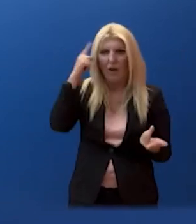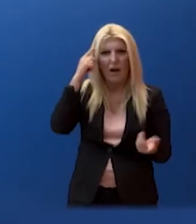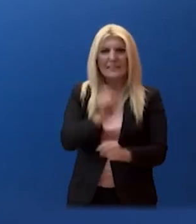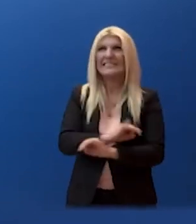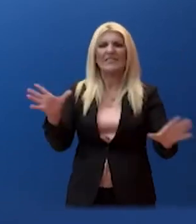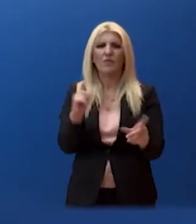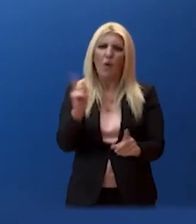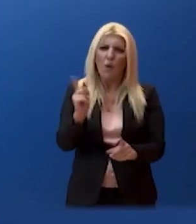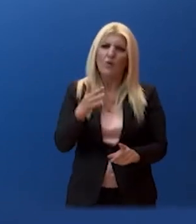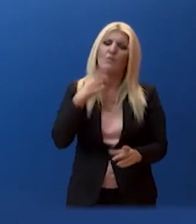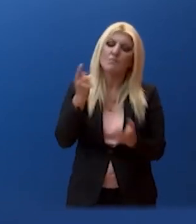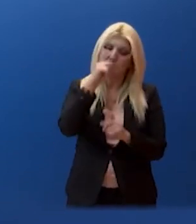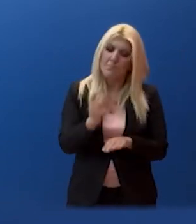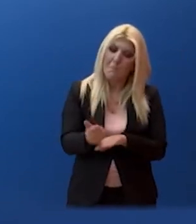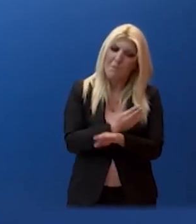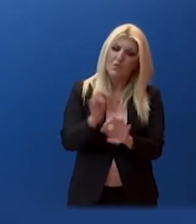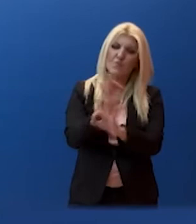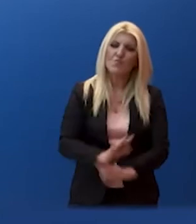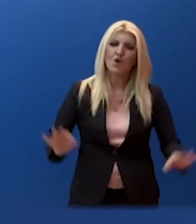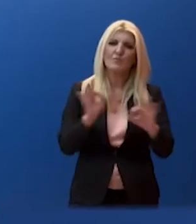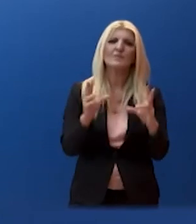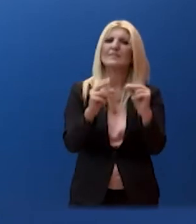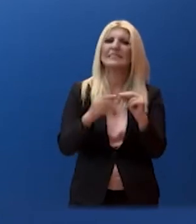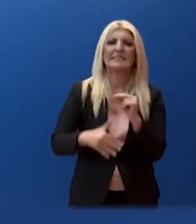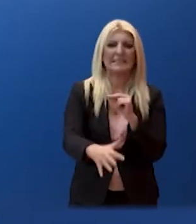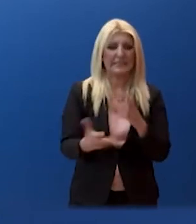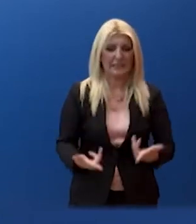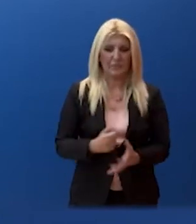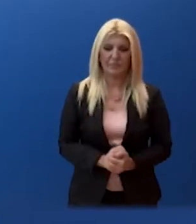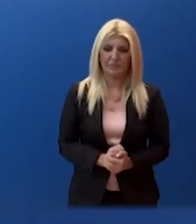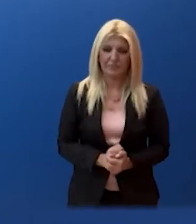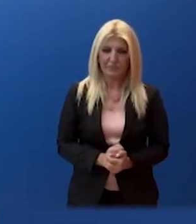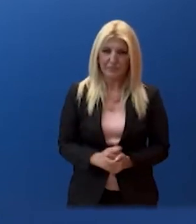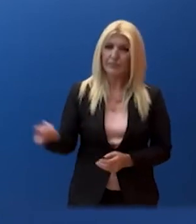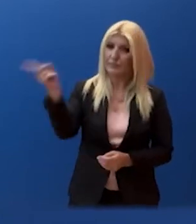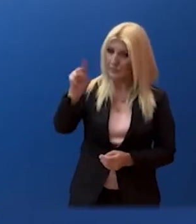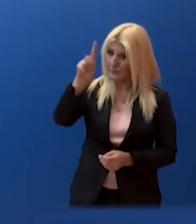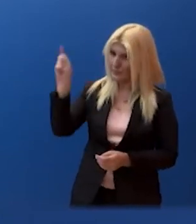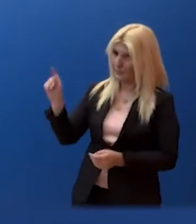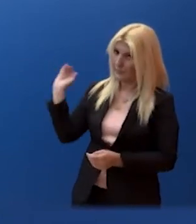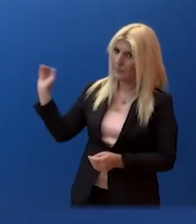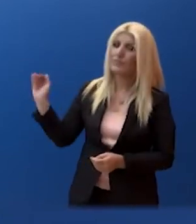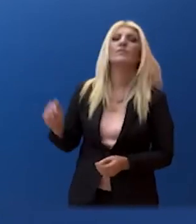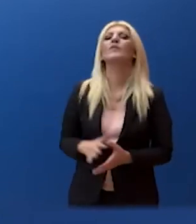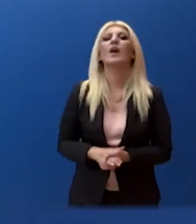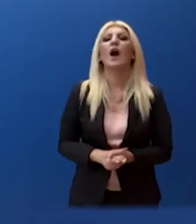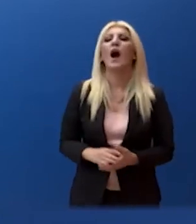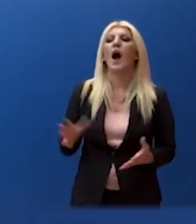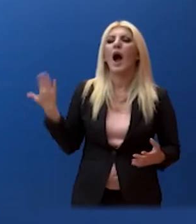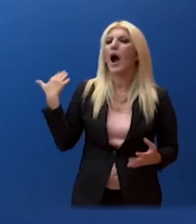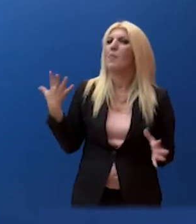καλά προδημασμένη επικοινωνία. Παρακαλώ, κύριε Καντέλη. Πόσο καιρό έχει ανοίξει αυτή